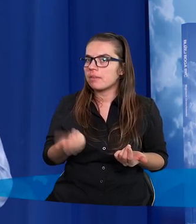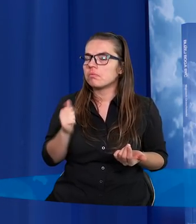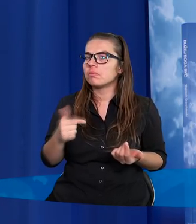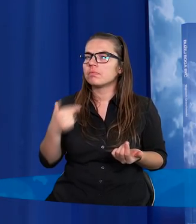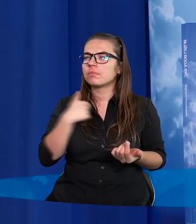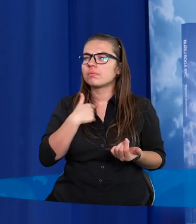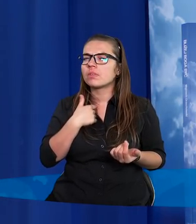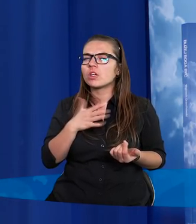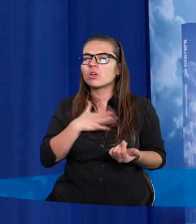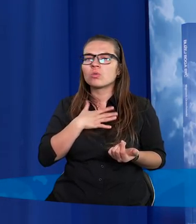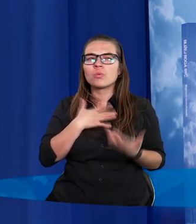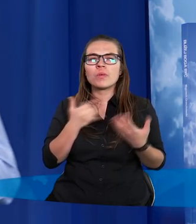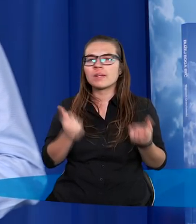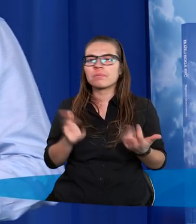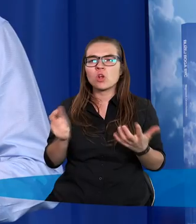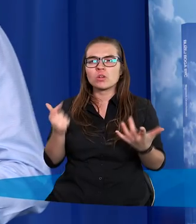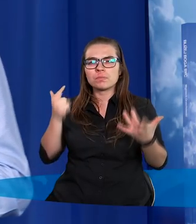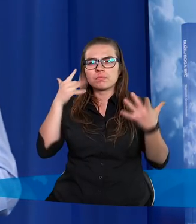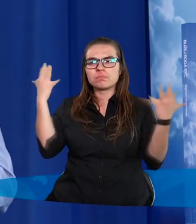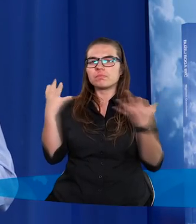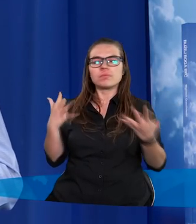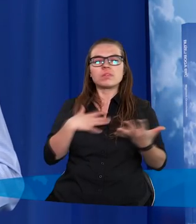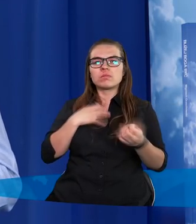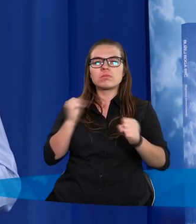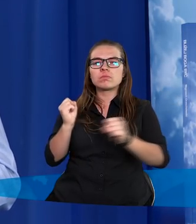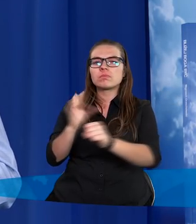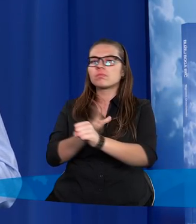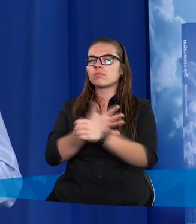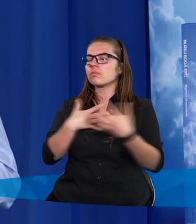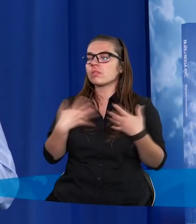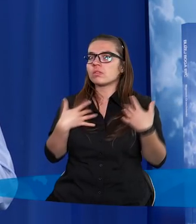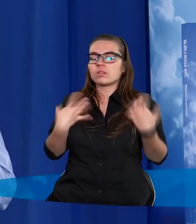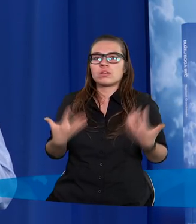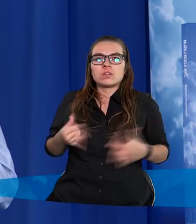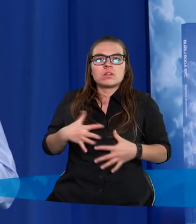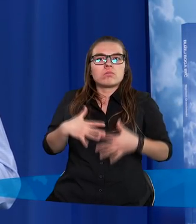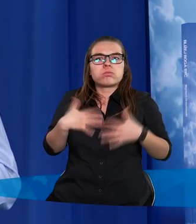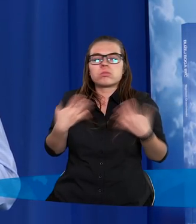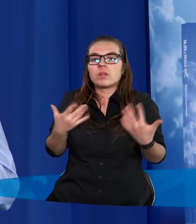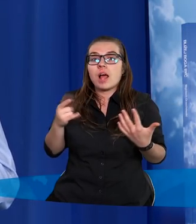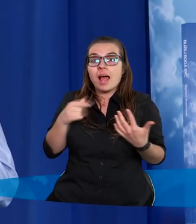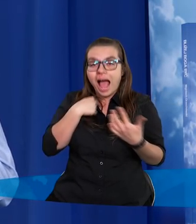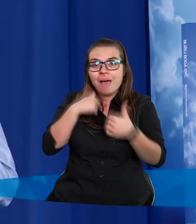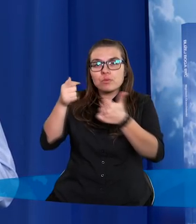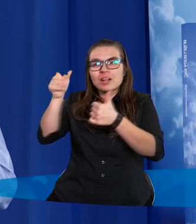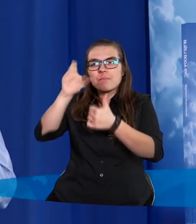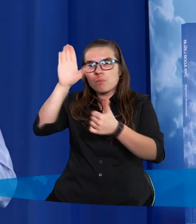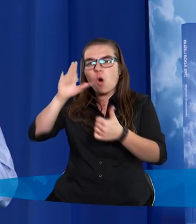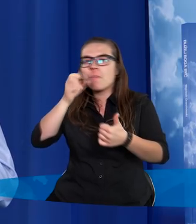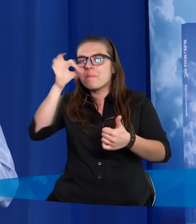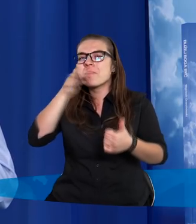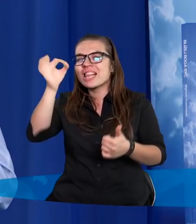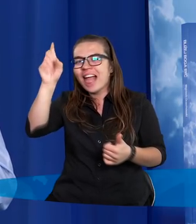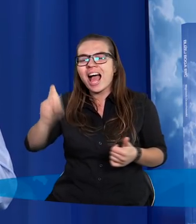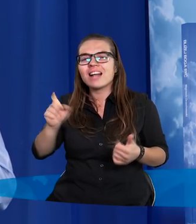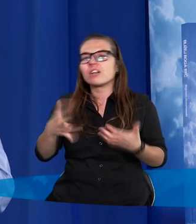I wiecie, stało się coś zdumiewającego, bo kiedy po tym pytaniu postawionym Bogu, w tym stanie takiej niechęci